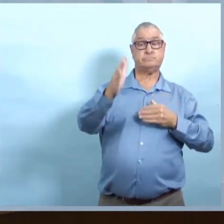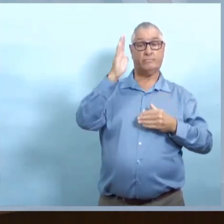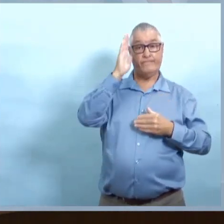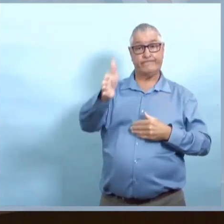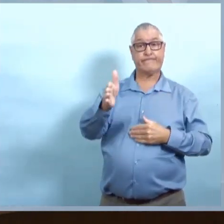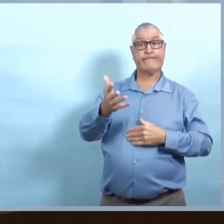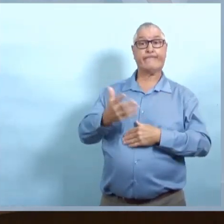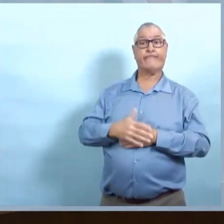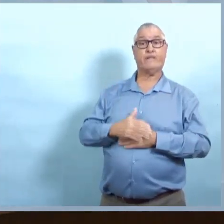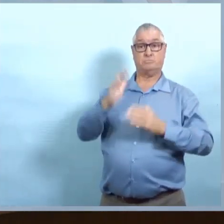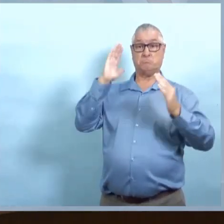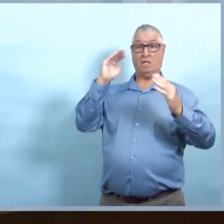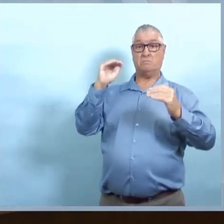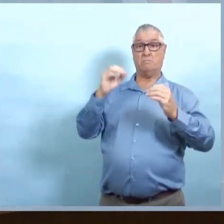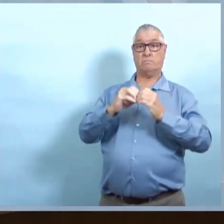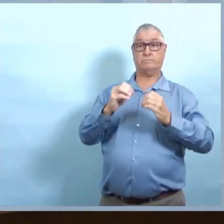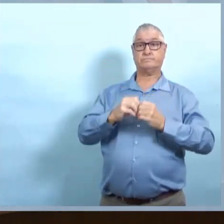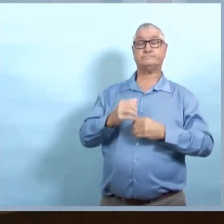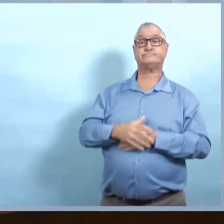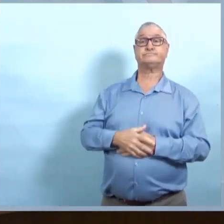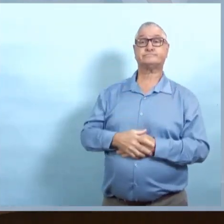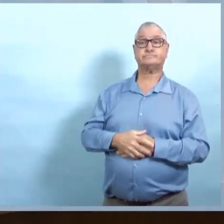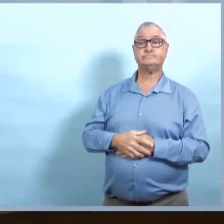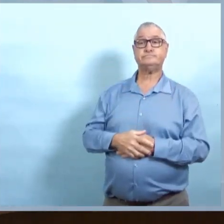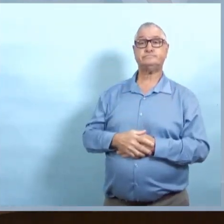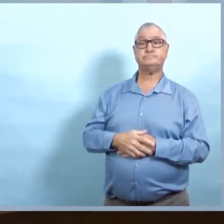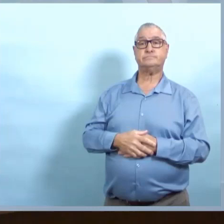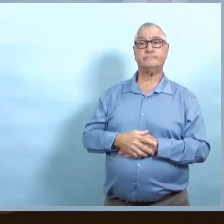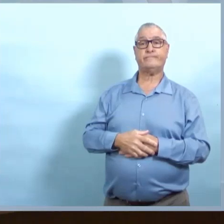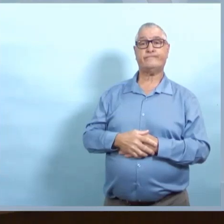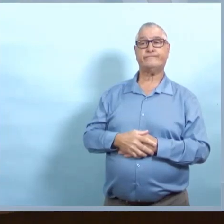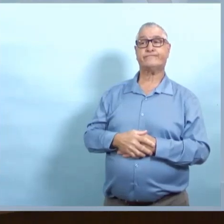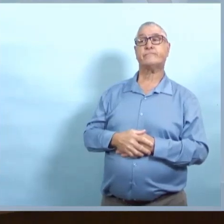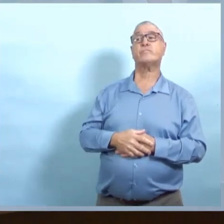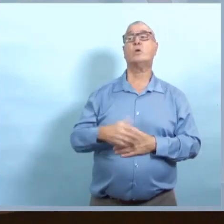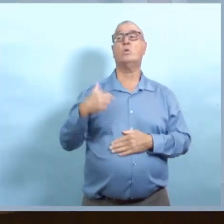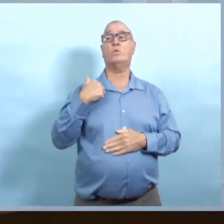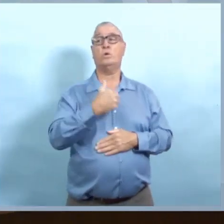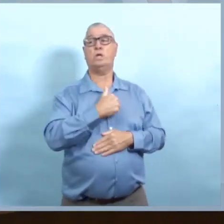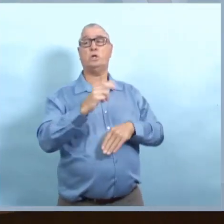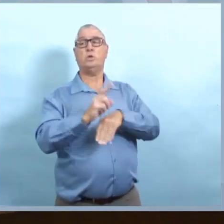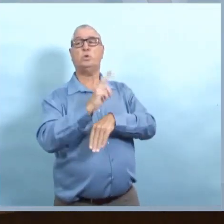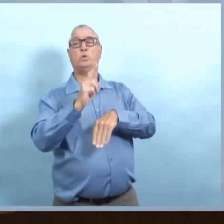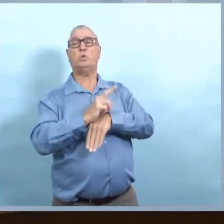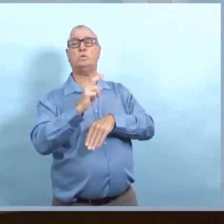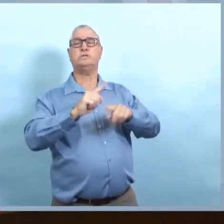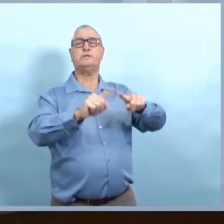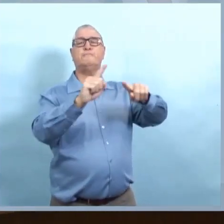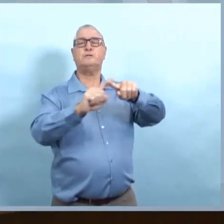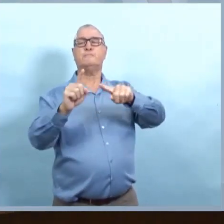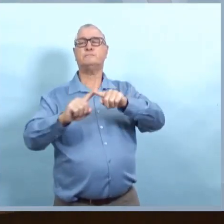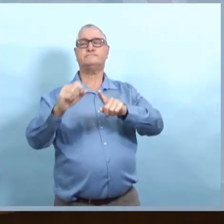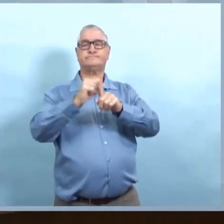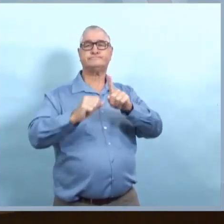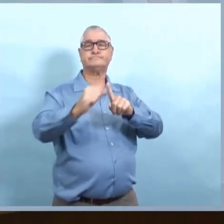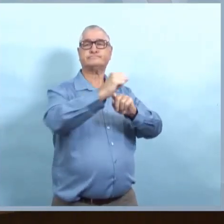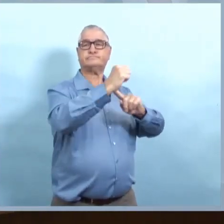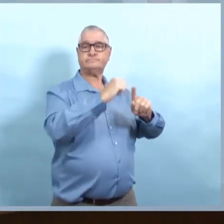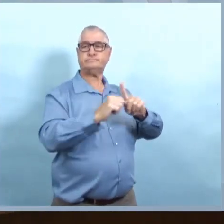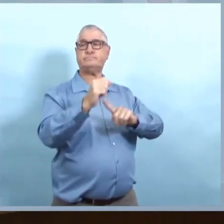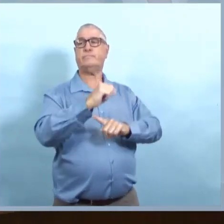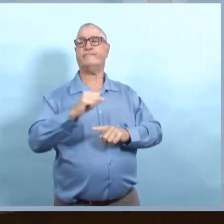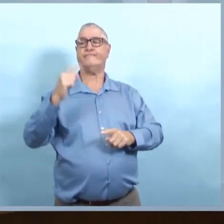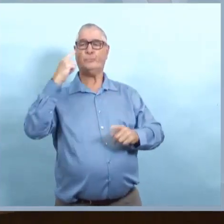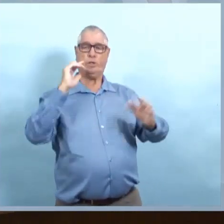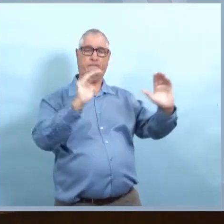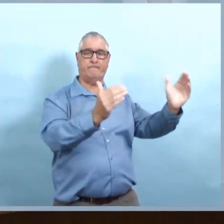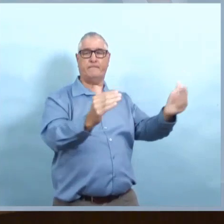Que pensez-vous voir dans deux semaines maintenant qu'on a eu cette augmentation? Est-ce que vous croyez que